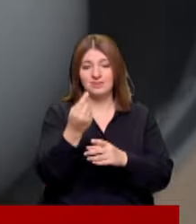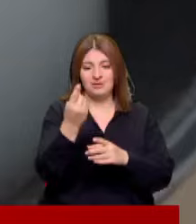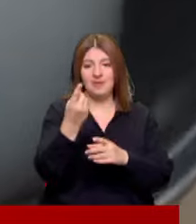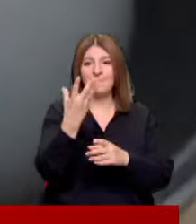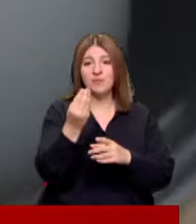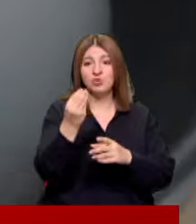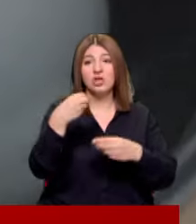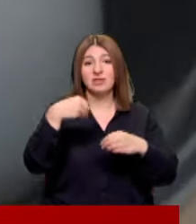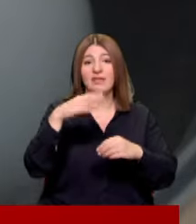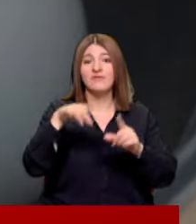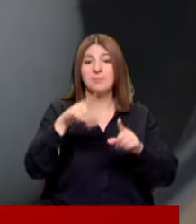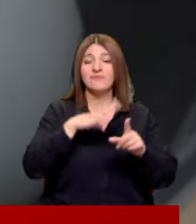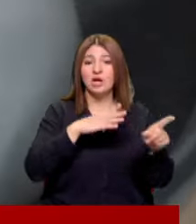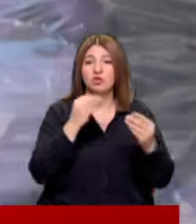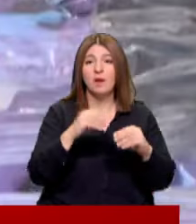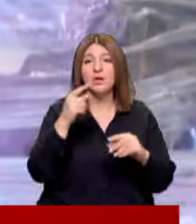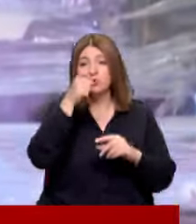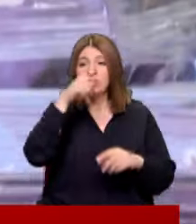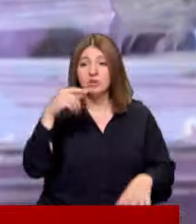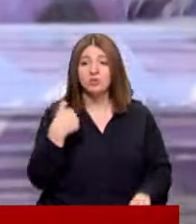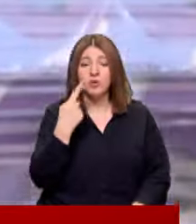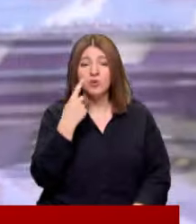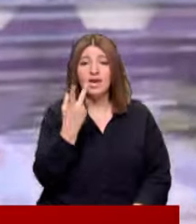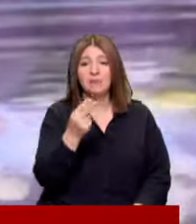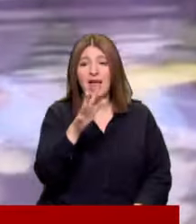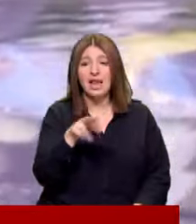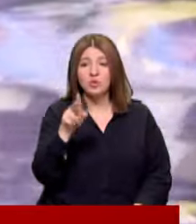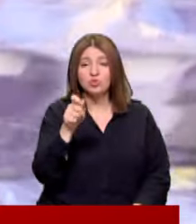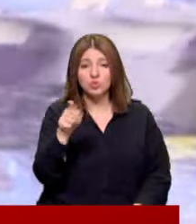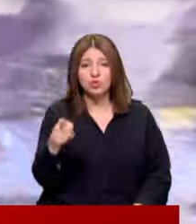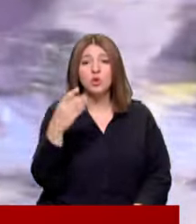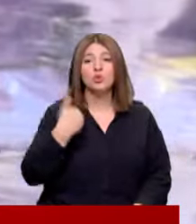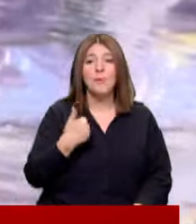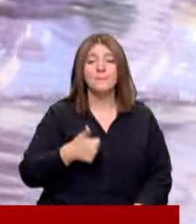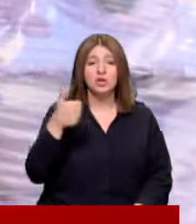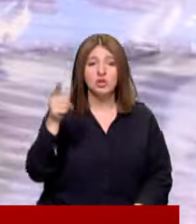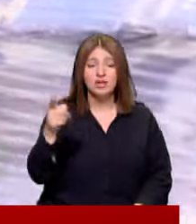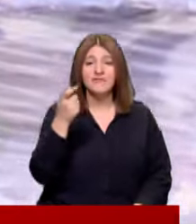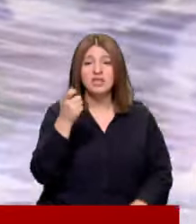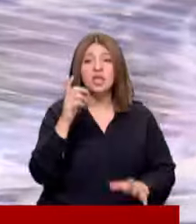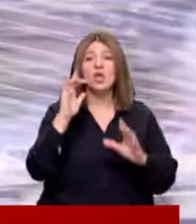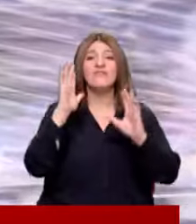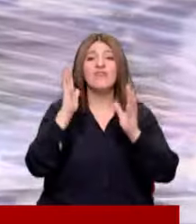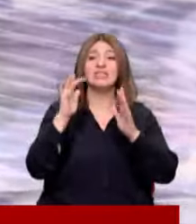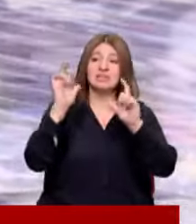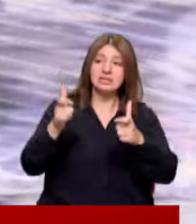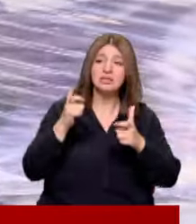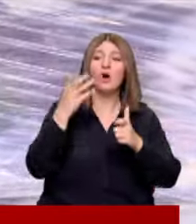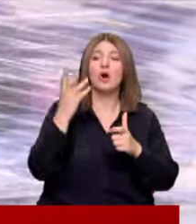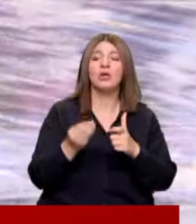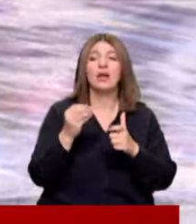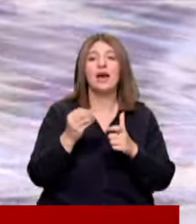5 liraya kadar çıkıyor Ama TÜİK'e göre 2 lira 57 kuruş Kurumun başkanı fiyatların toplulaştırma yapılarak